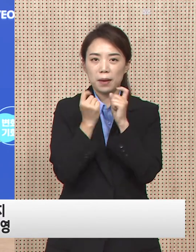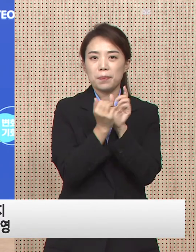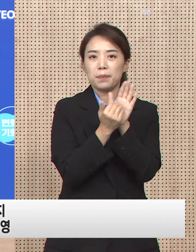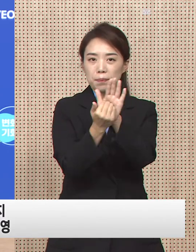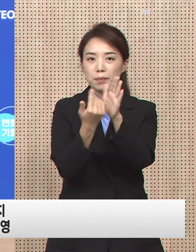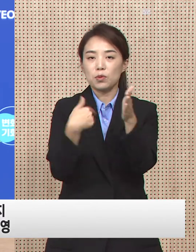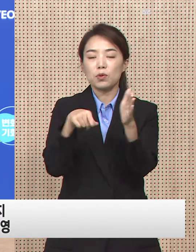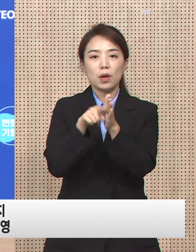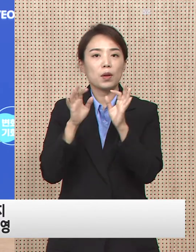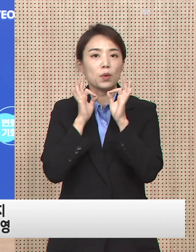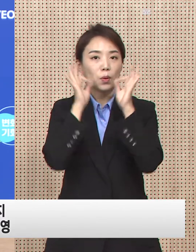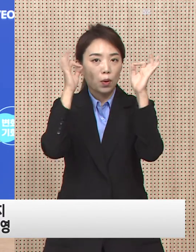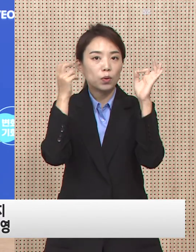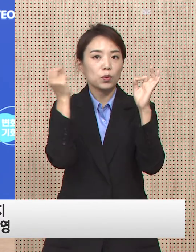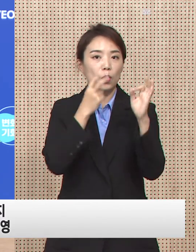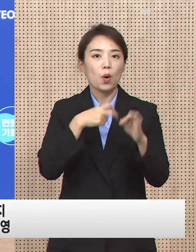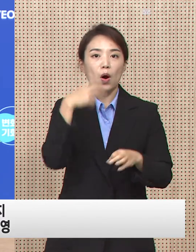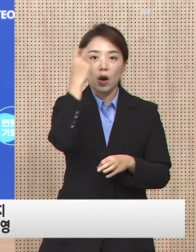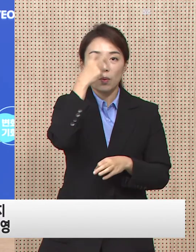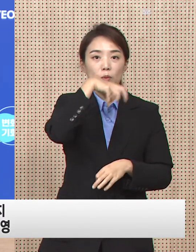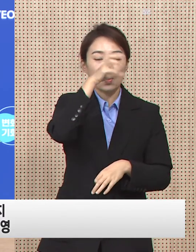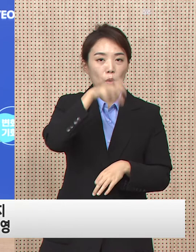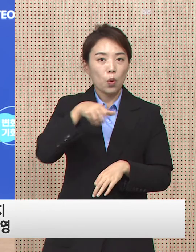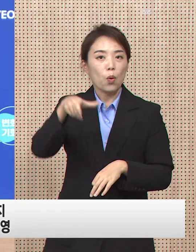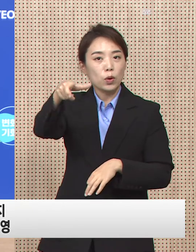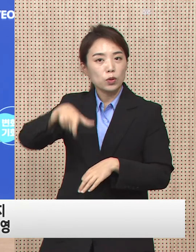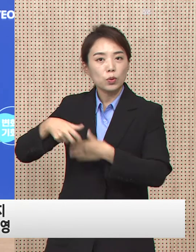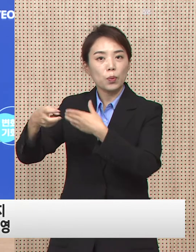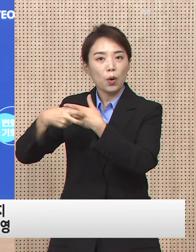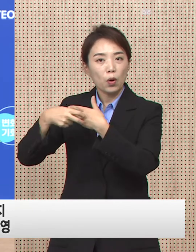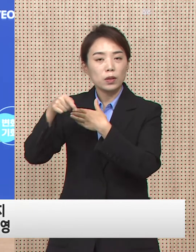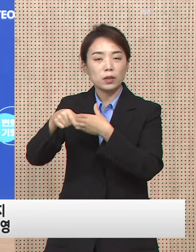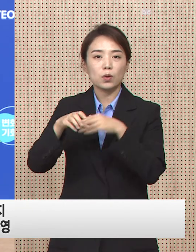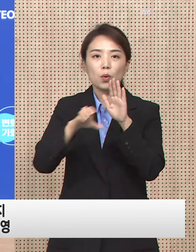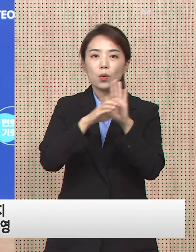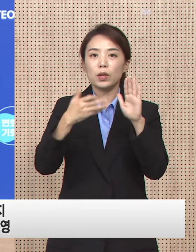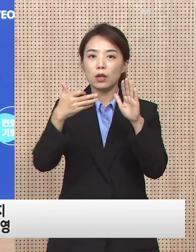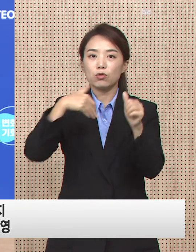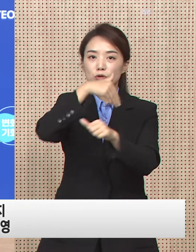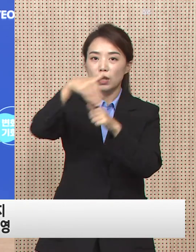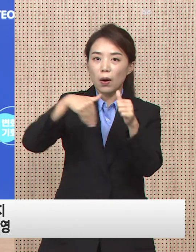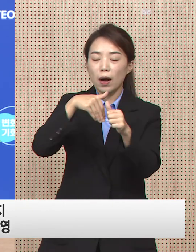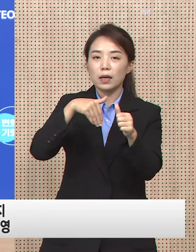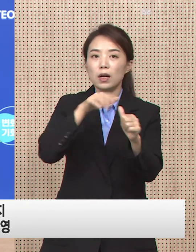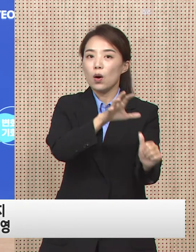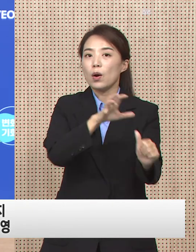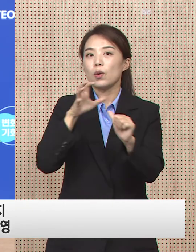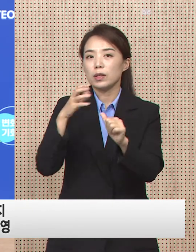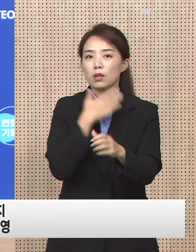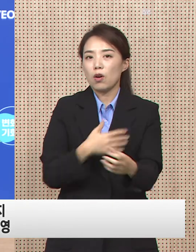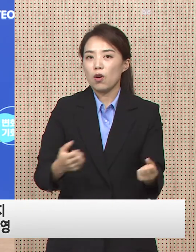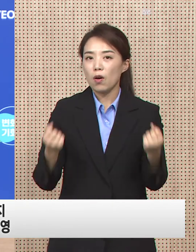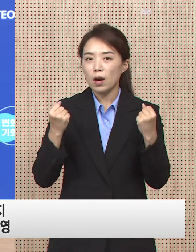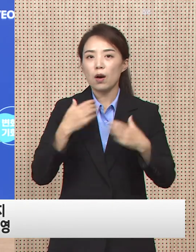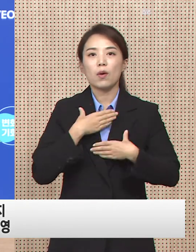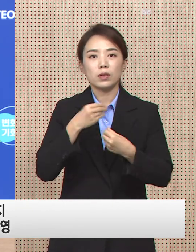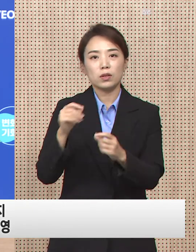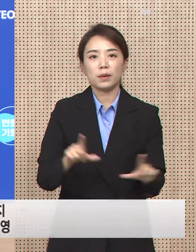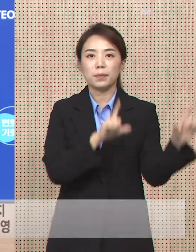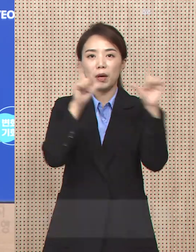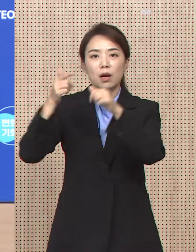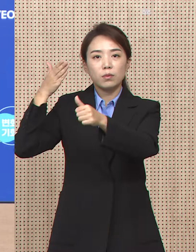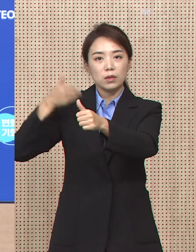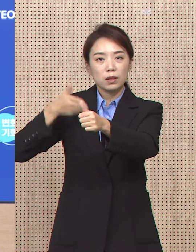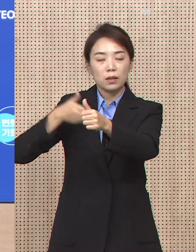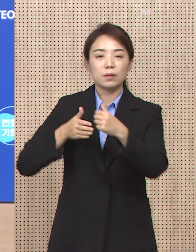준수와 검사소, 원스톱 진료기간 등 코로나19 오류 인프라 등을 이용을 통해 건강하고 안전한 명절을 보내시기